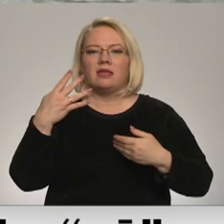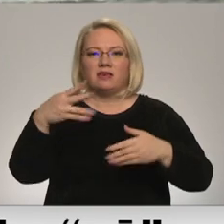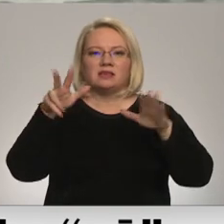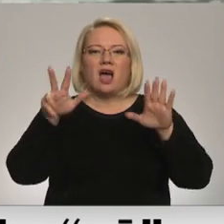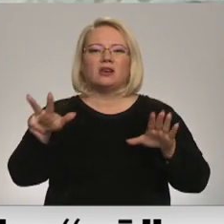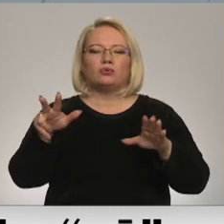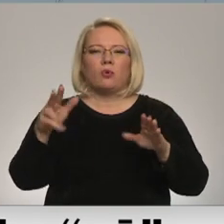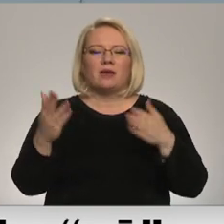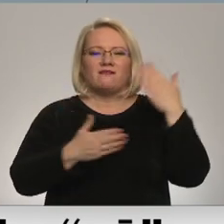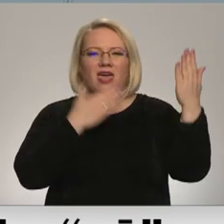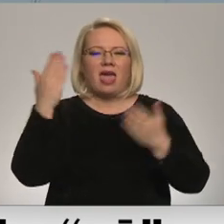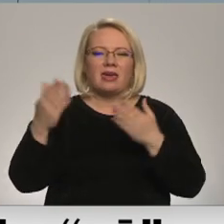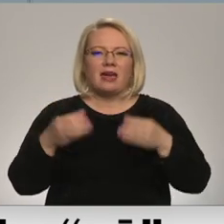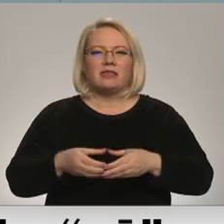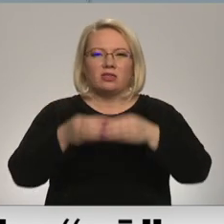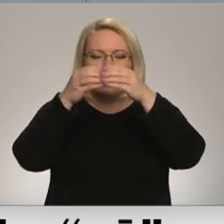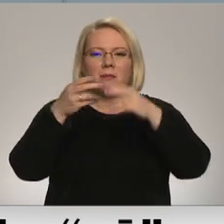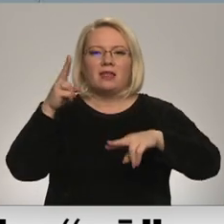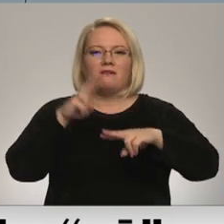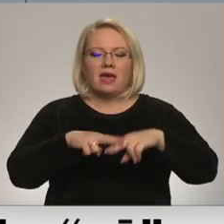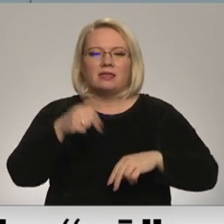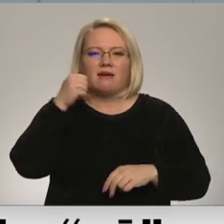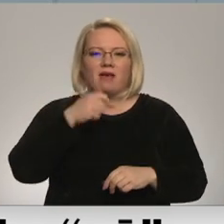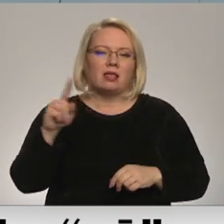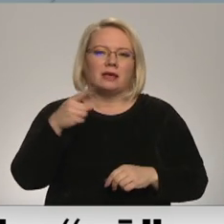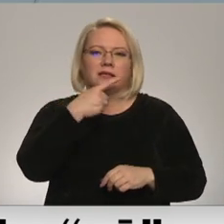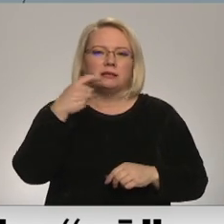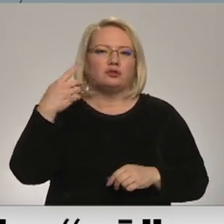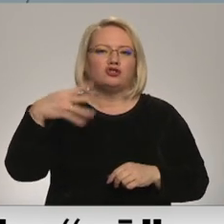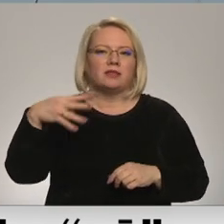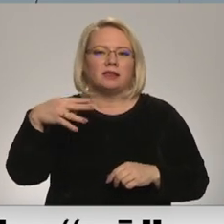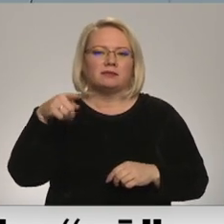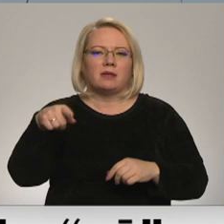vieta esot vēl vismaz 240 savu zemes vēja stacijām.